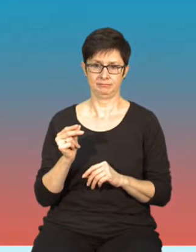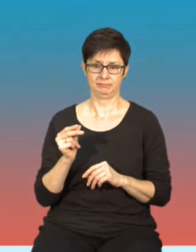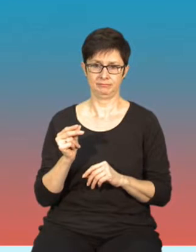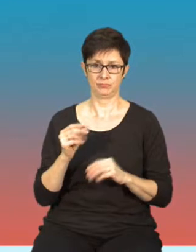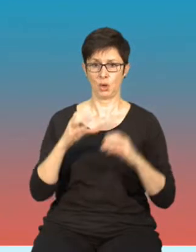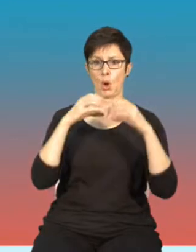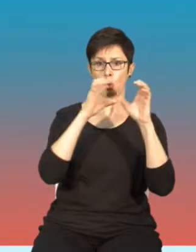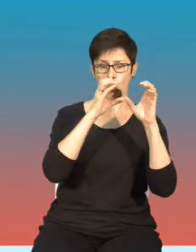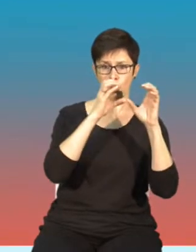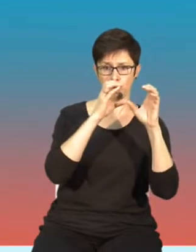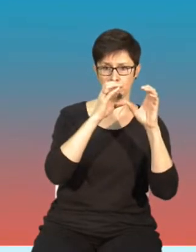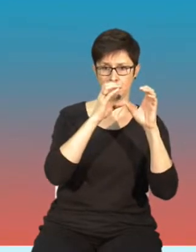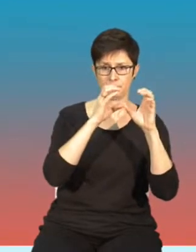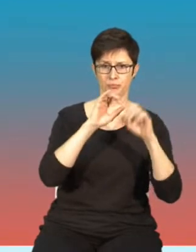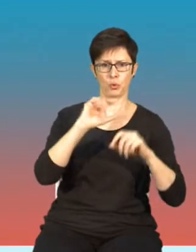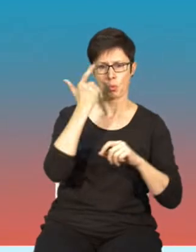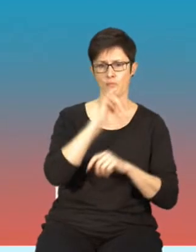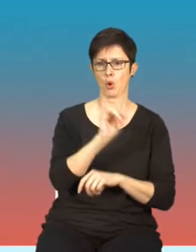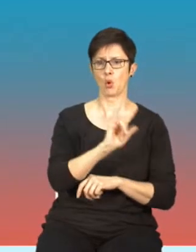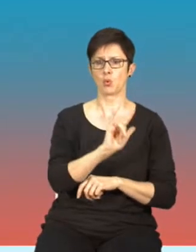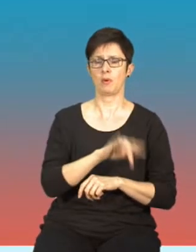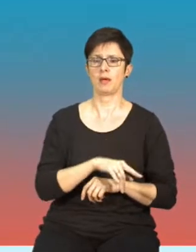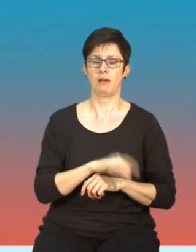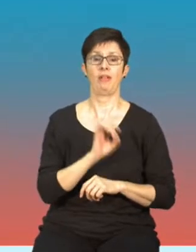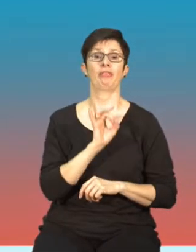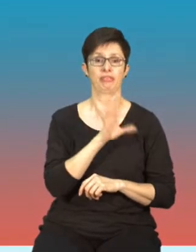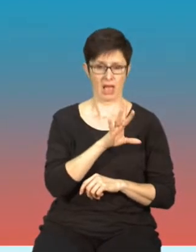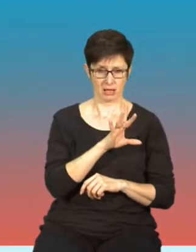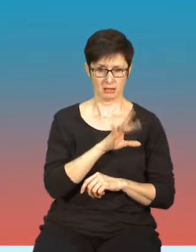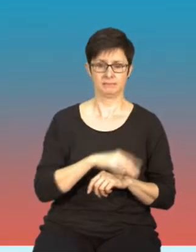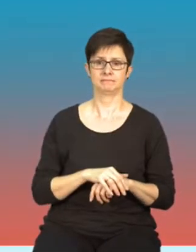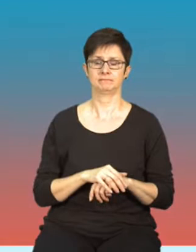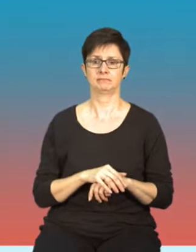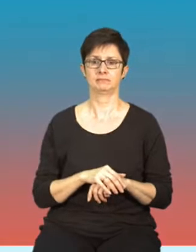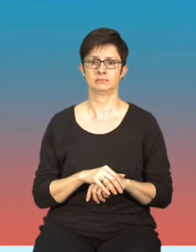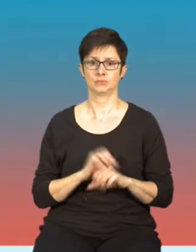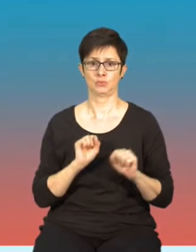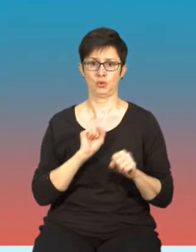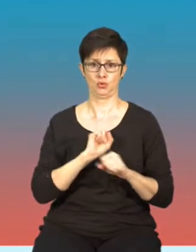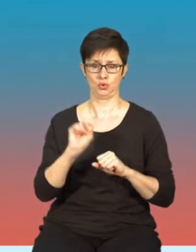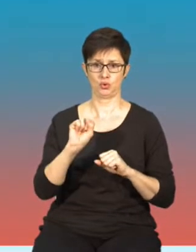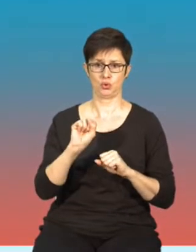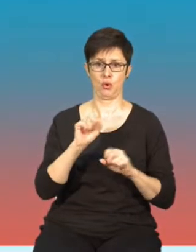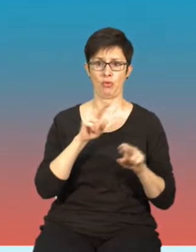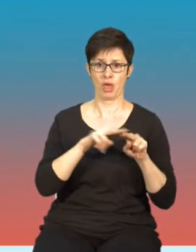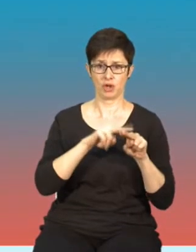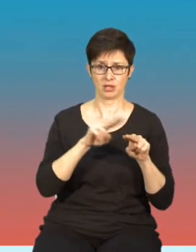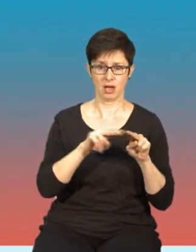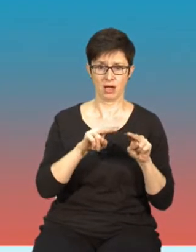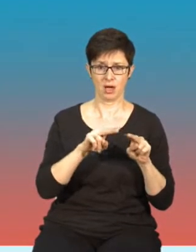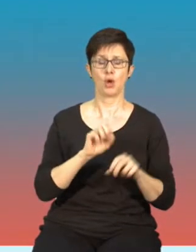Google, przede wszystkim YouTube. Tak, jak najbardziej. Czy są narzędzia?